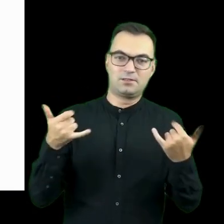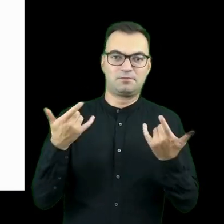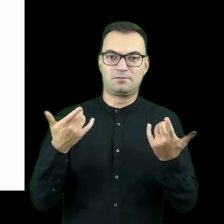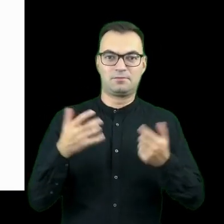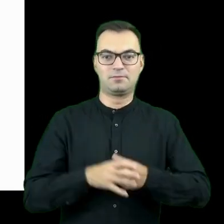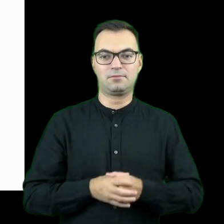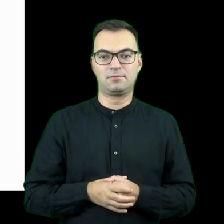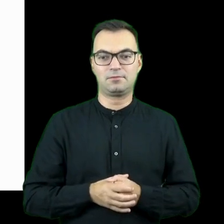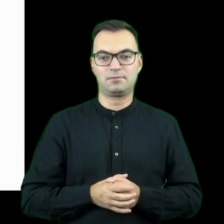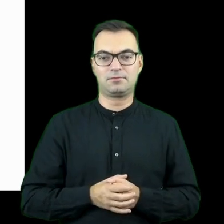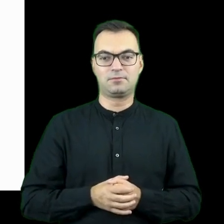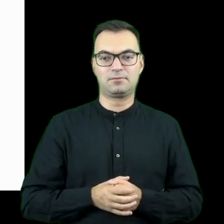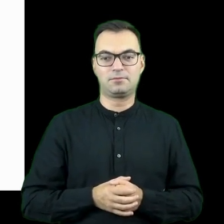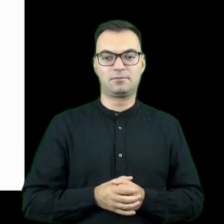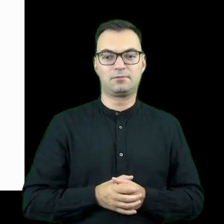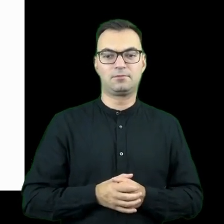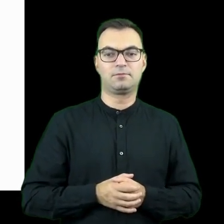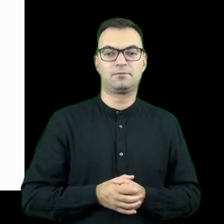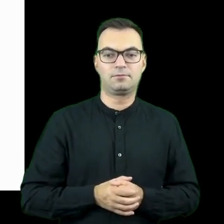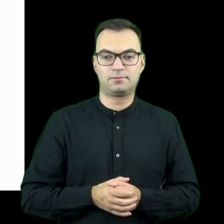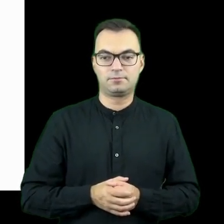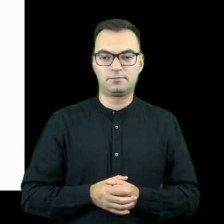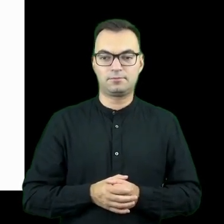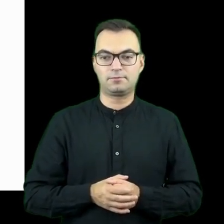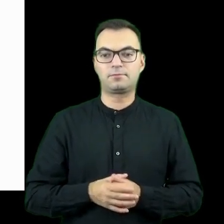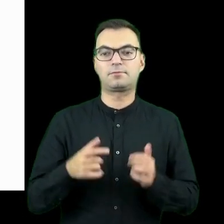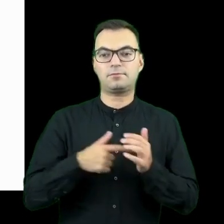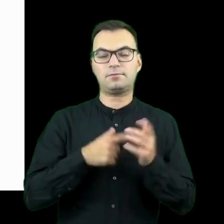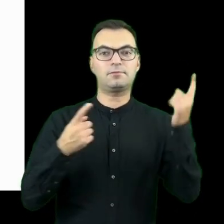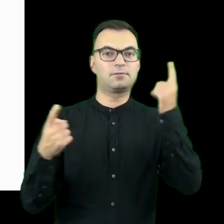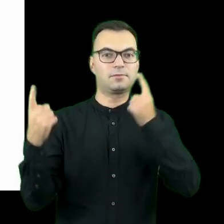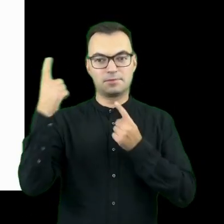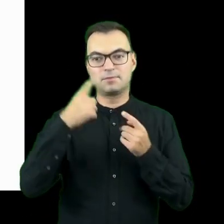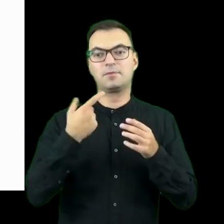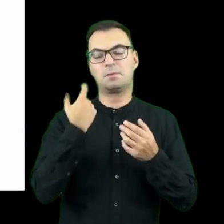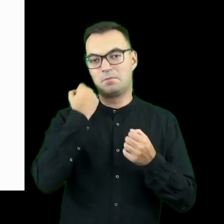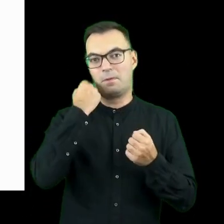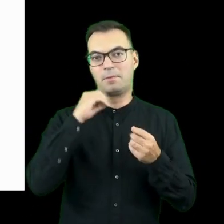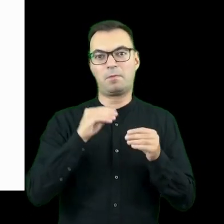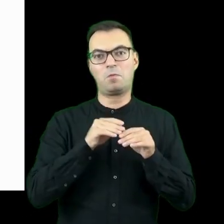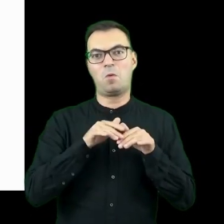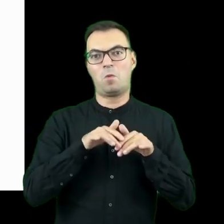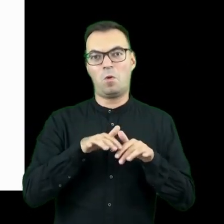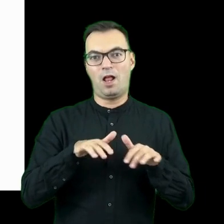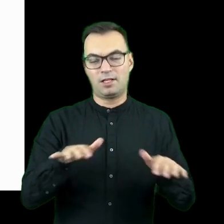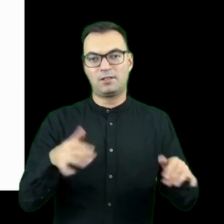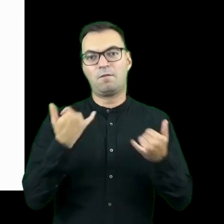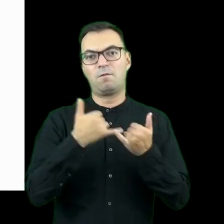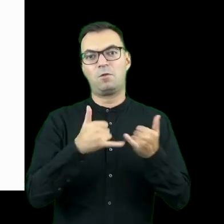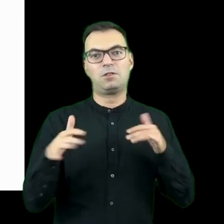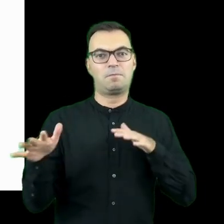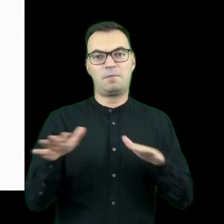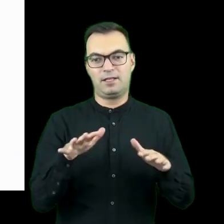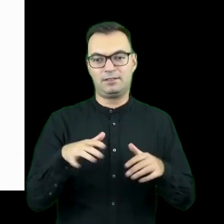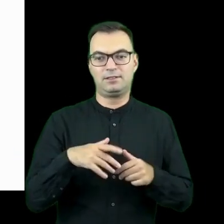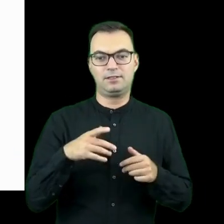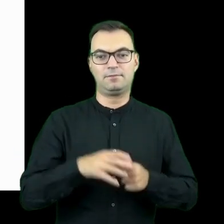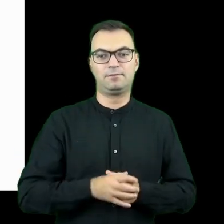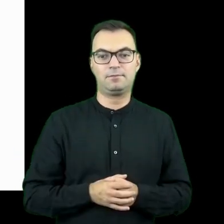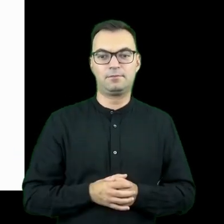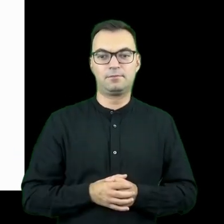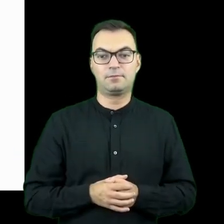wprowadzenia jakiejkolwiek innej zmiany na świecie. No i to, to podejście jest coraz bardziej popularne w różnych obszarach związanych z